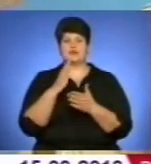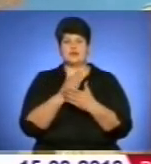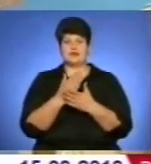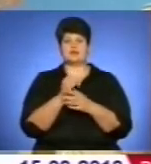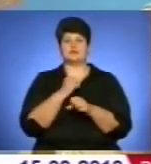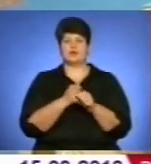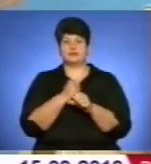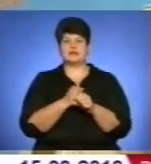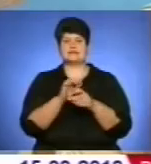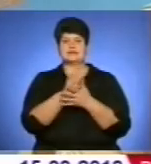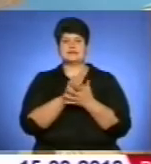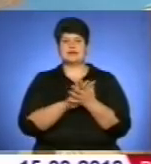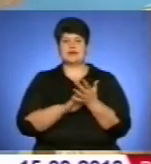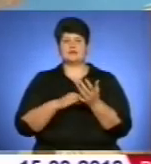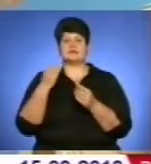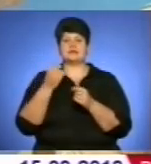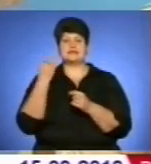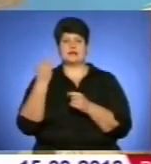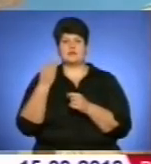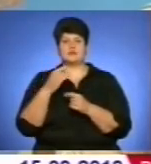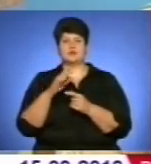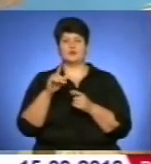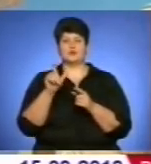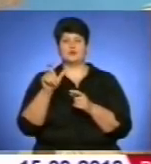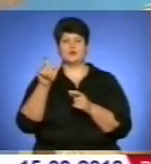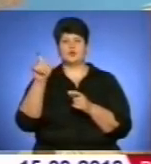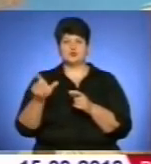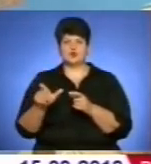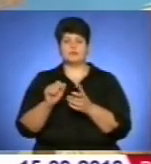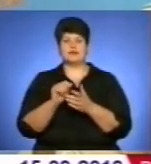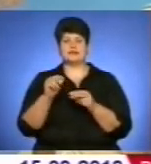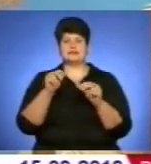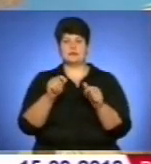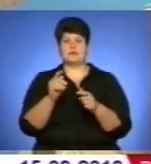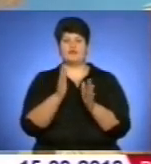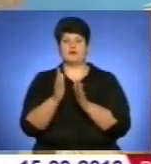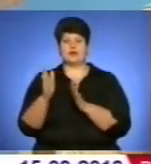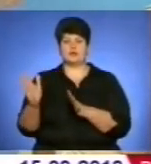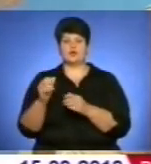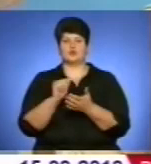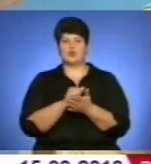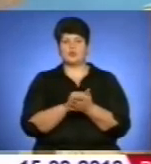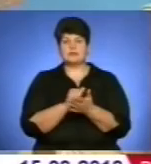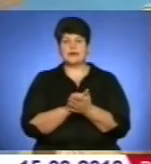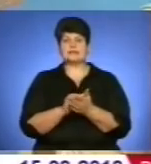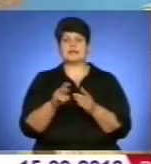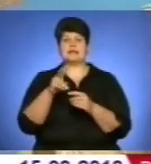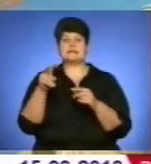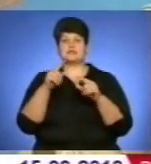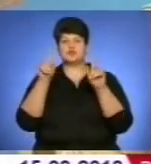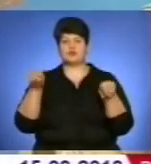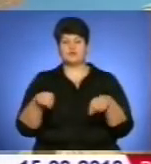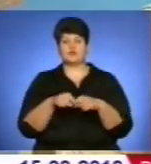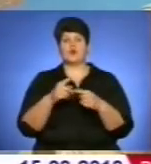земельну ділянку і реєстрації прав на неї. Таким чином ця процедура фактично відбувається в два етапи. Перший етап